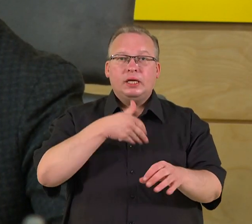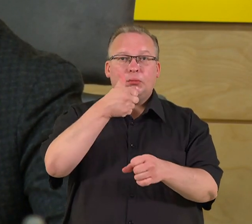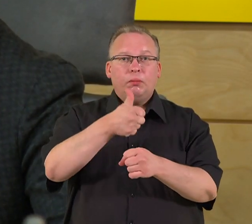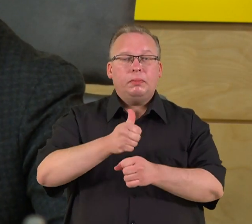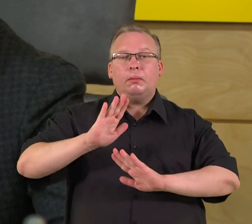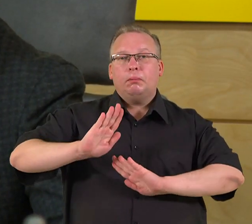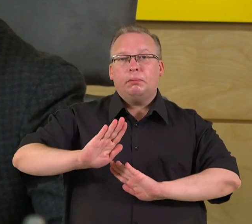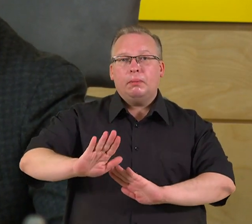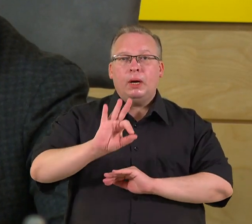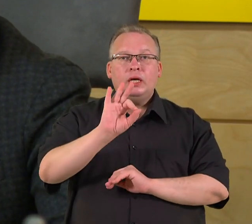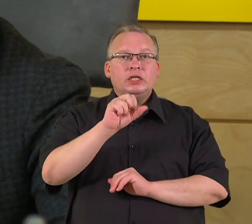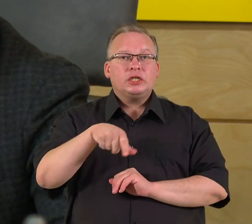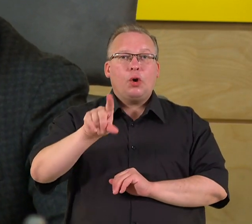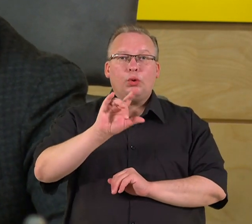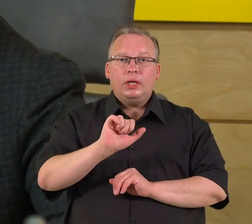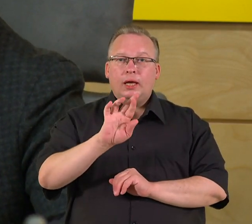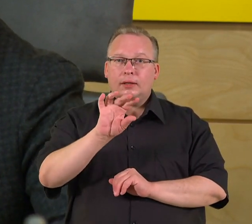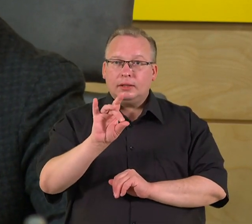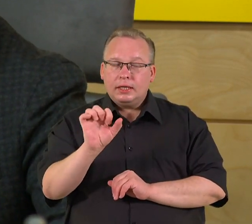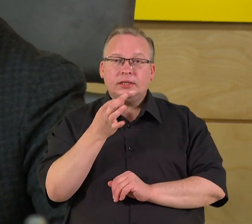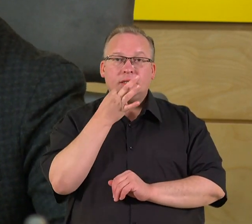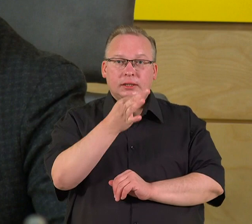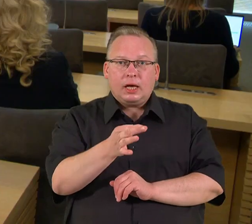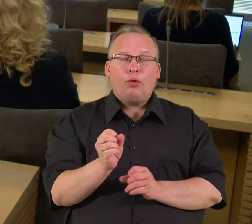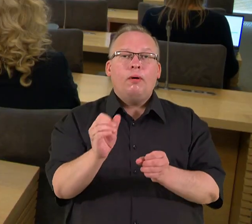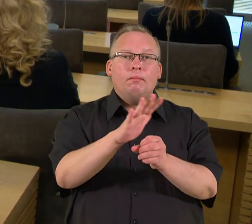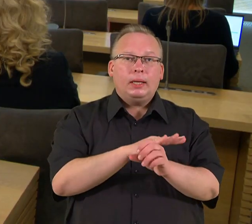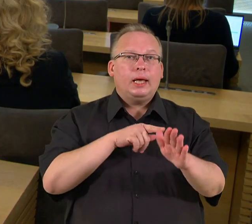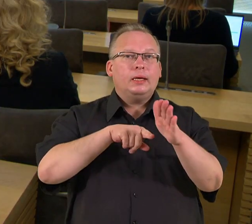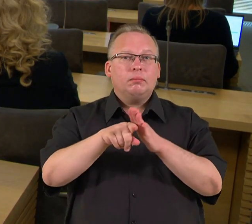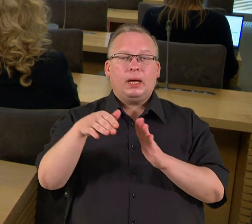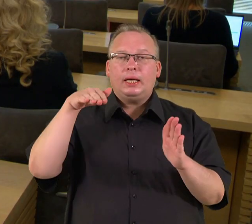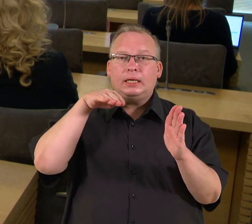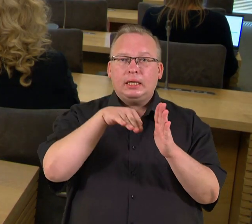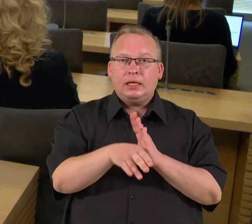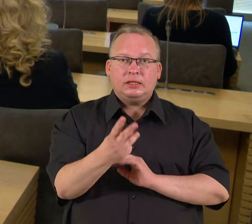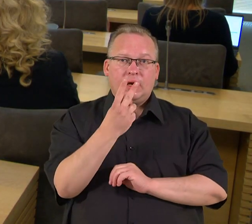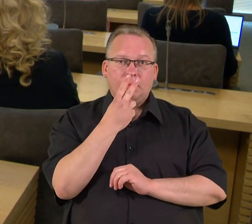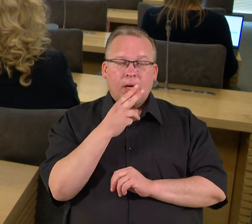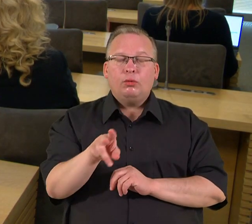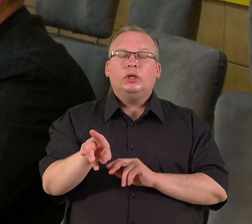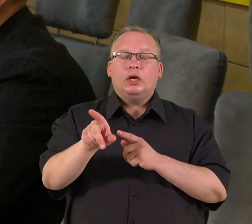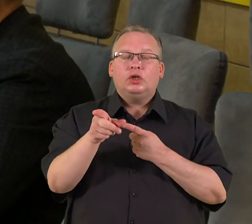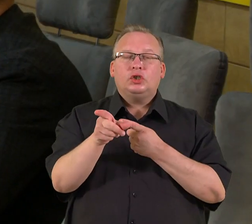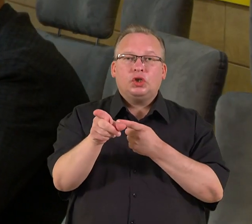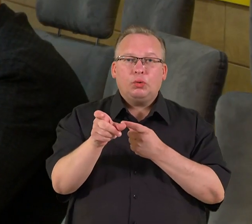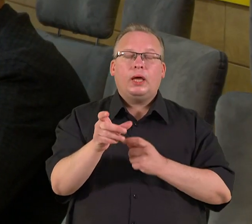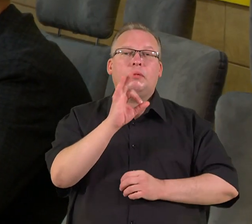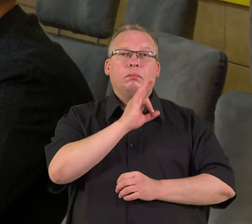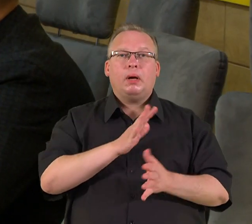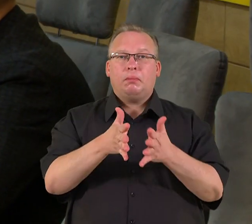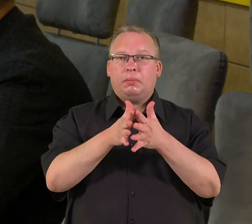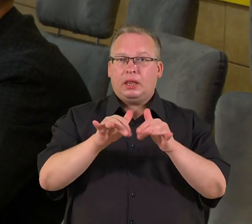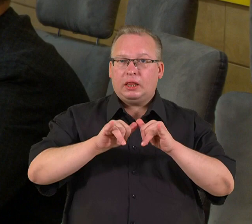pavaduotojas Paulių Saudargas atkreipė dėmesį, jog pandemija, migrantų krizė parodė, kad šauliai sėkmingai veikia, kur kas